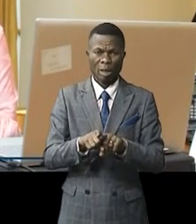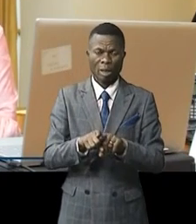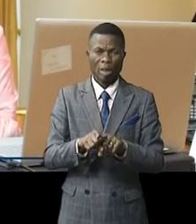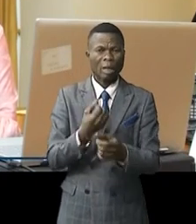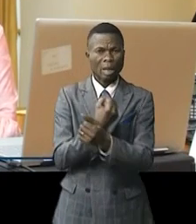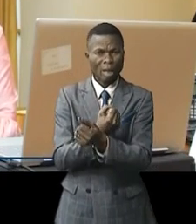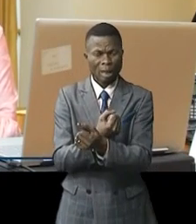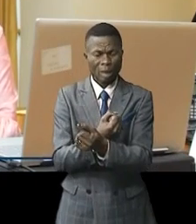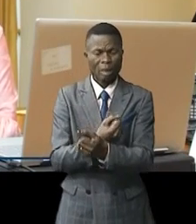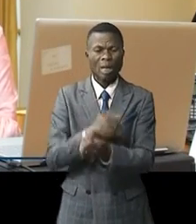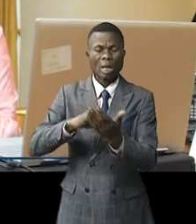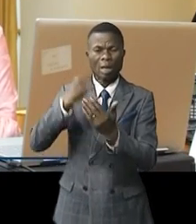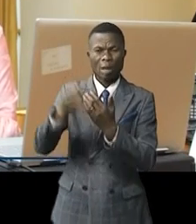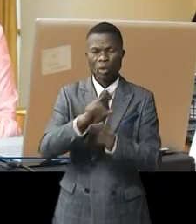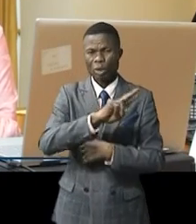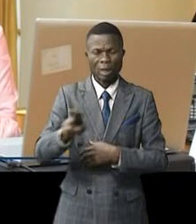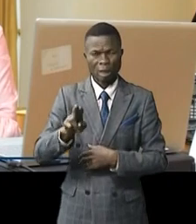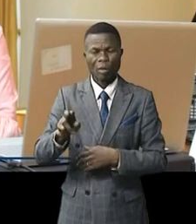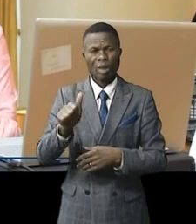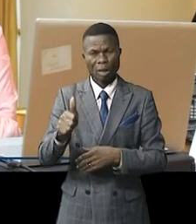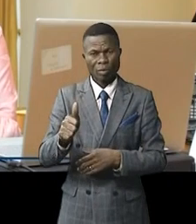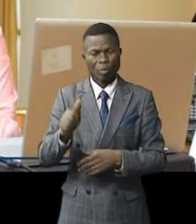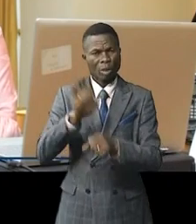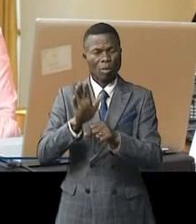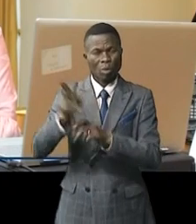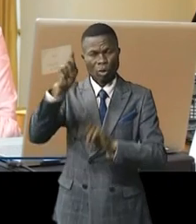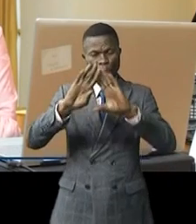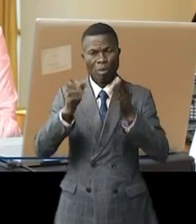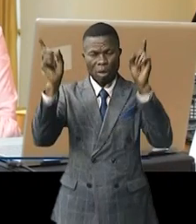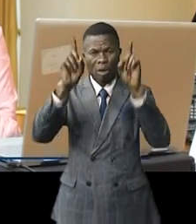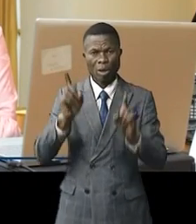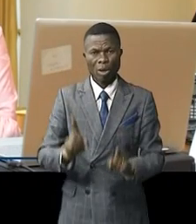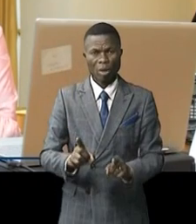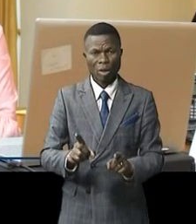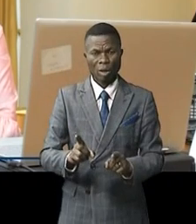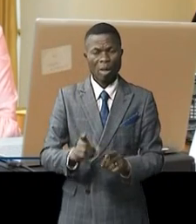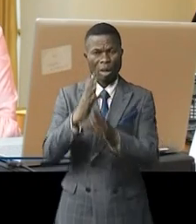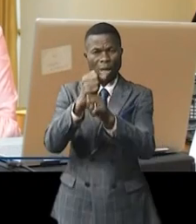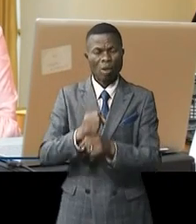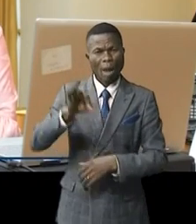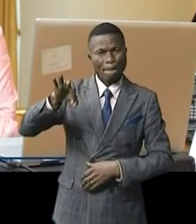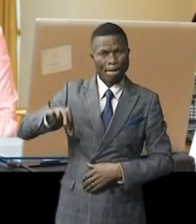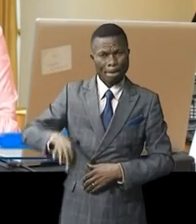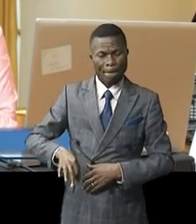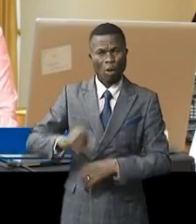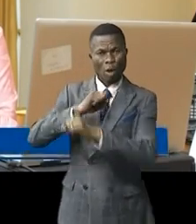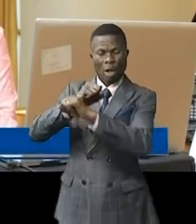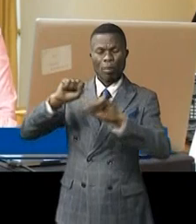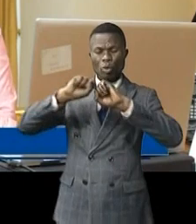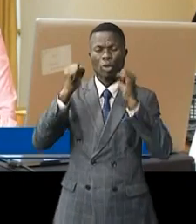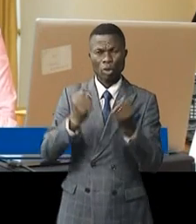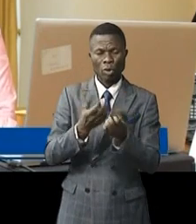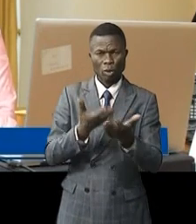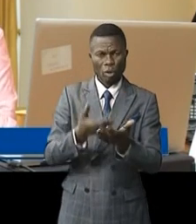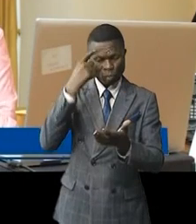qu 21e siècle, une très grande partie de la population africaine ne puisse bénéficier de la protection sociale.